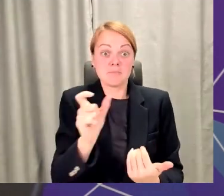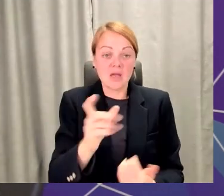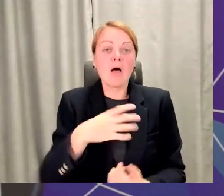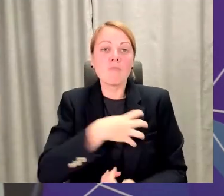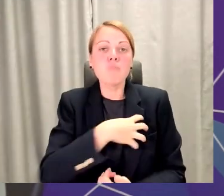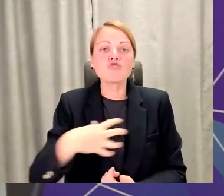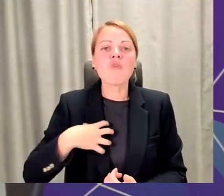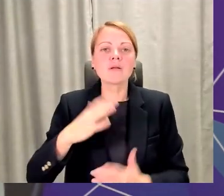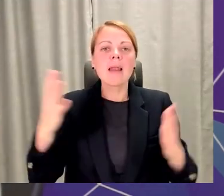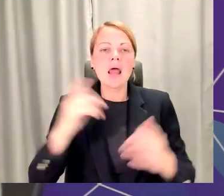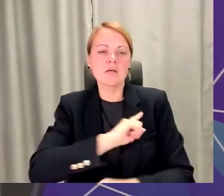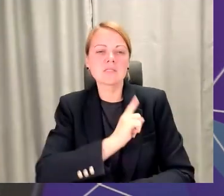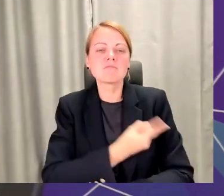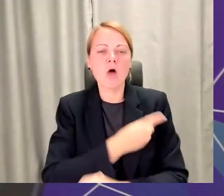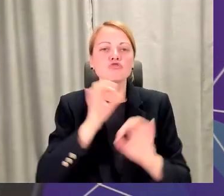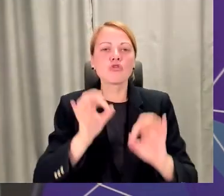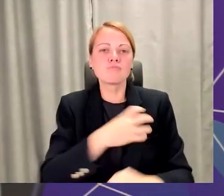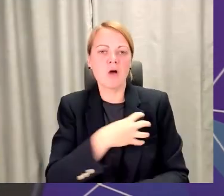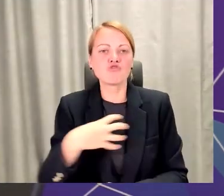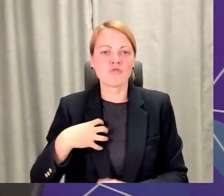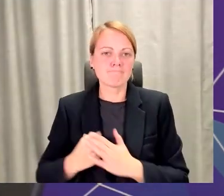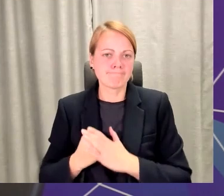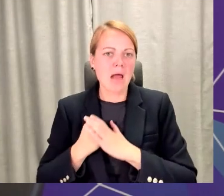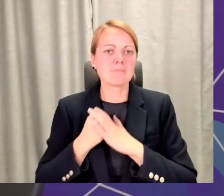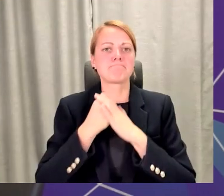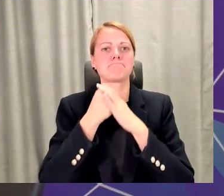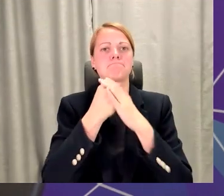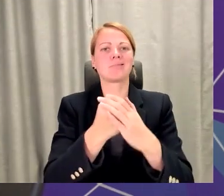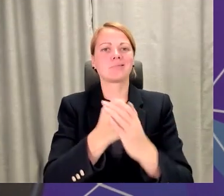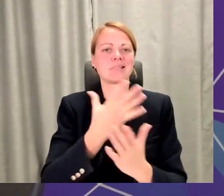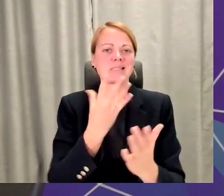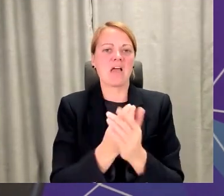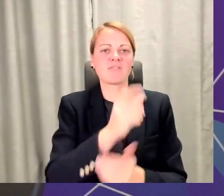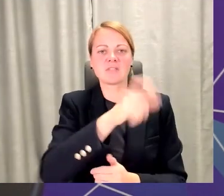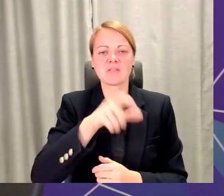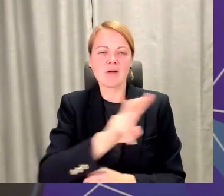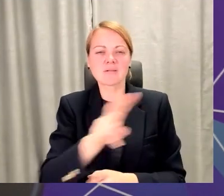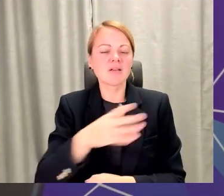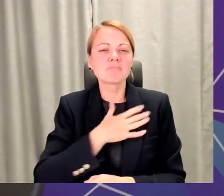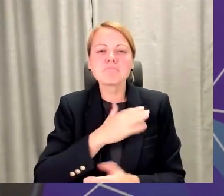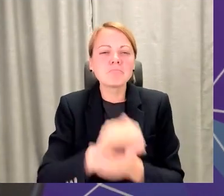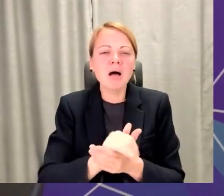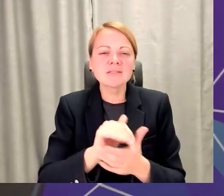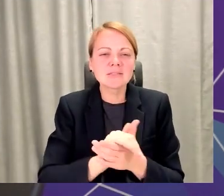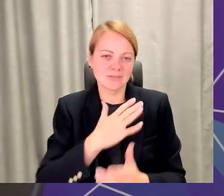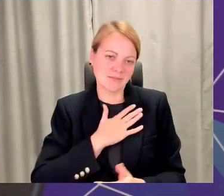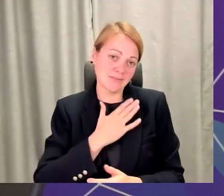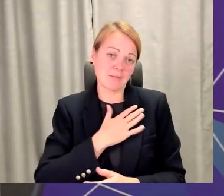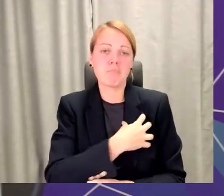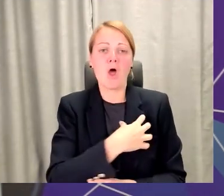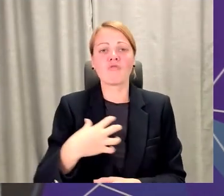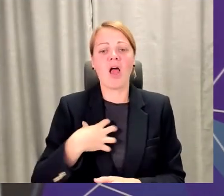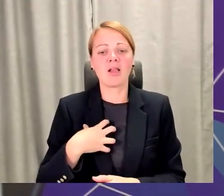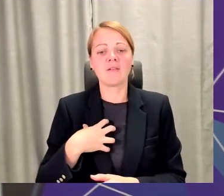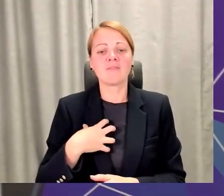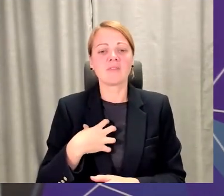tiešām liels spēks, kurš var atbalstīt šos savus cilvēkus. Jo kurš tad vislabāk pazīst savus cilvēkus? Protams, ka pašvaldība. Un ne jau tas vienas